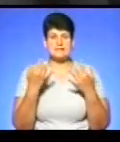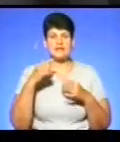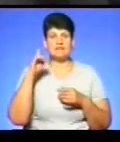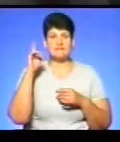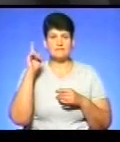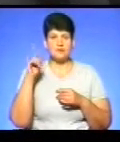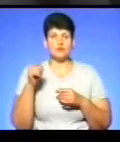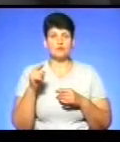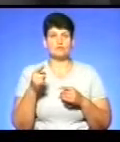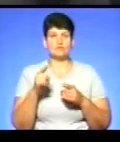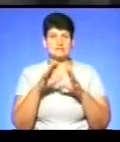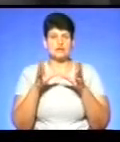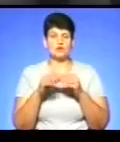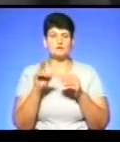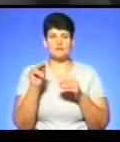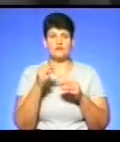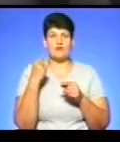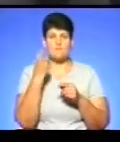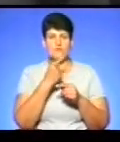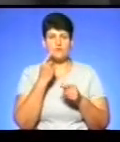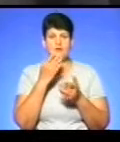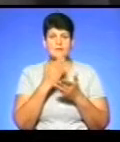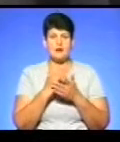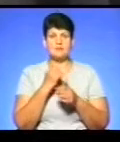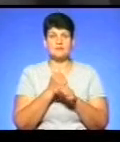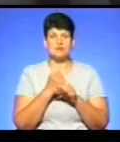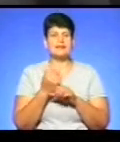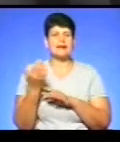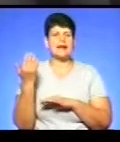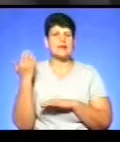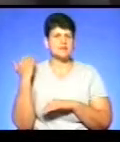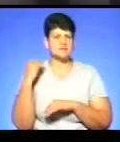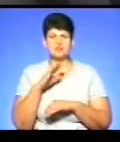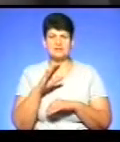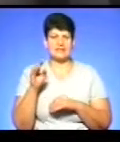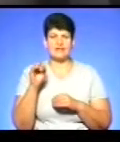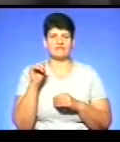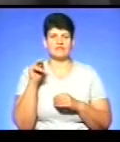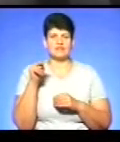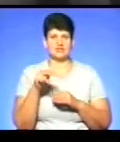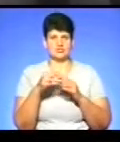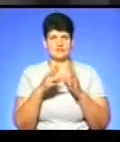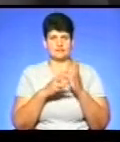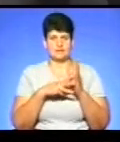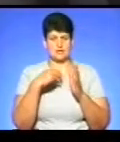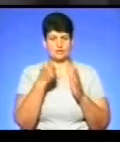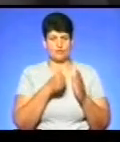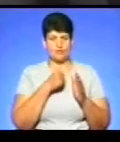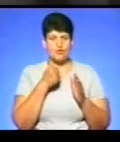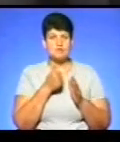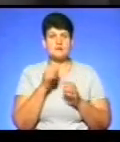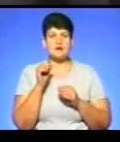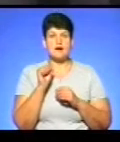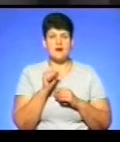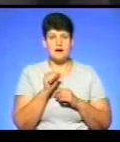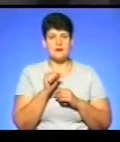загалом цифрове мовлення в Україні мало б запрацювати раніше, тобто не у 2018 році. Але все ж таки